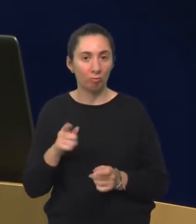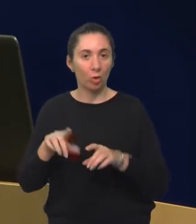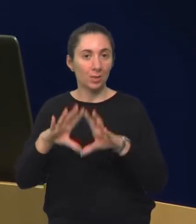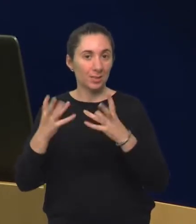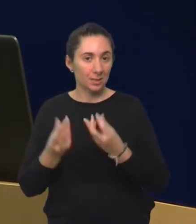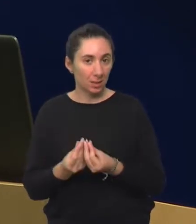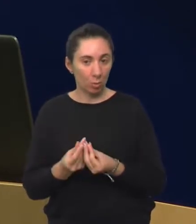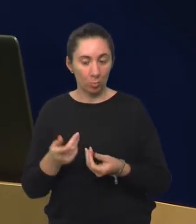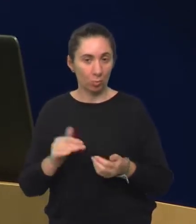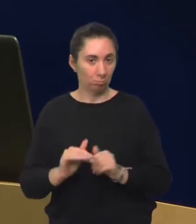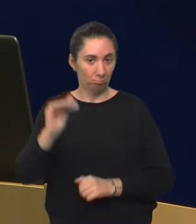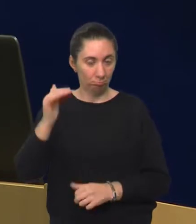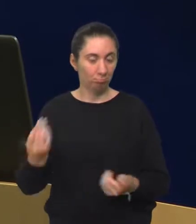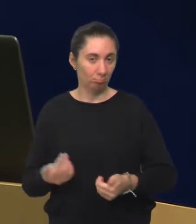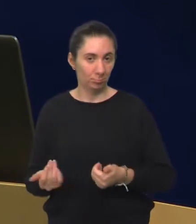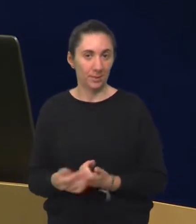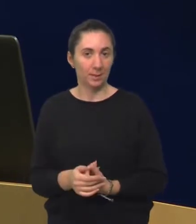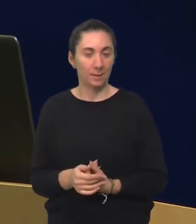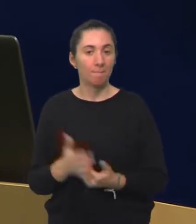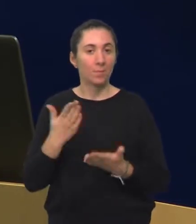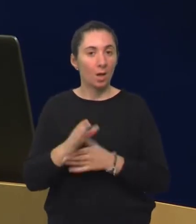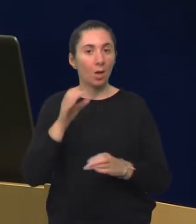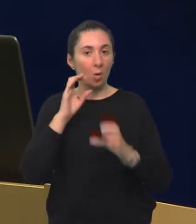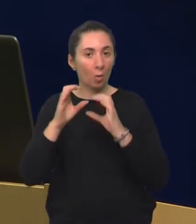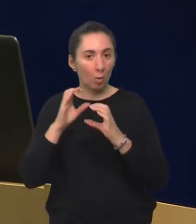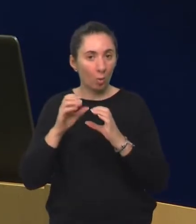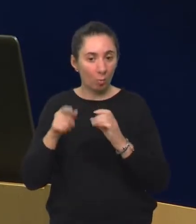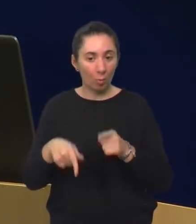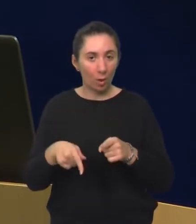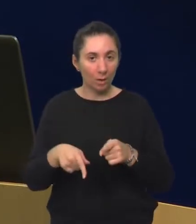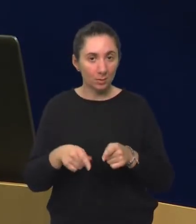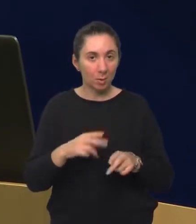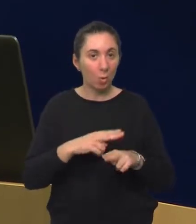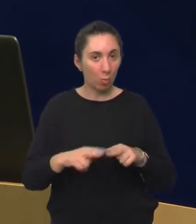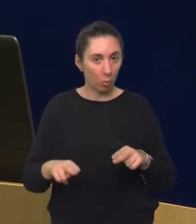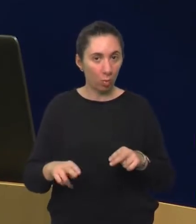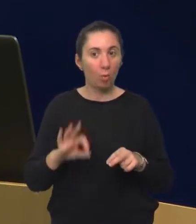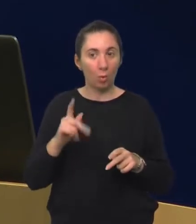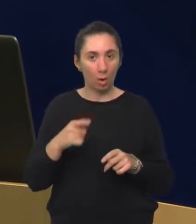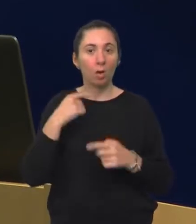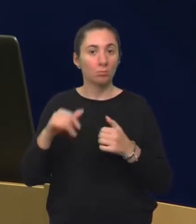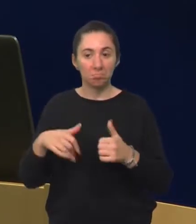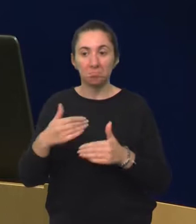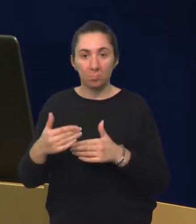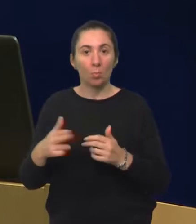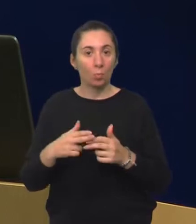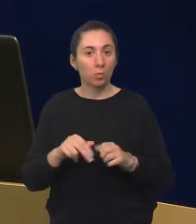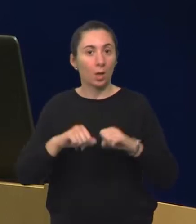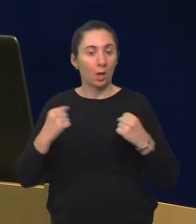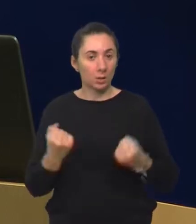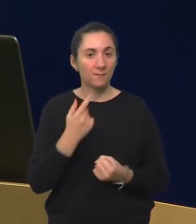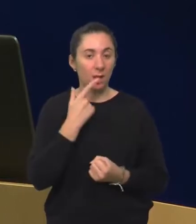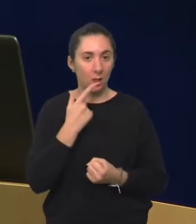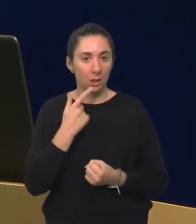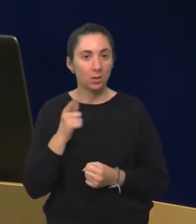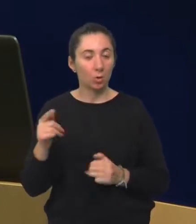funkcioniranje dijeteta. Ukoliko je komunikacijski razvoj uredan, da, onda će se u nekom trenutku jezik početi razvijati, ali